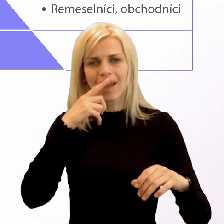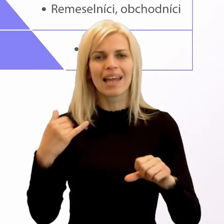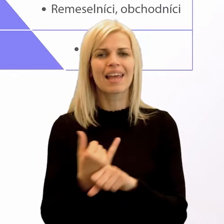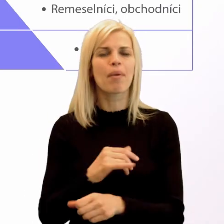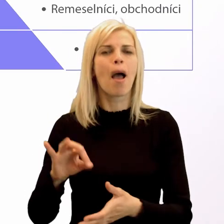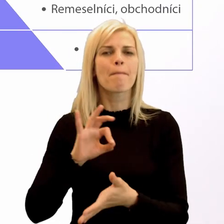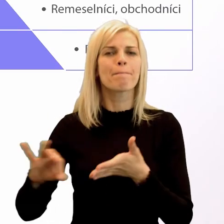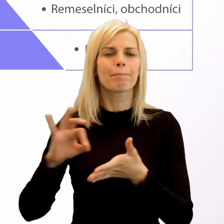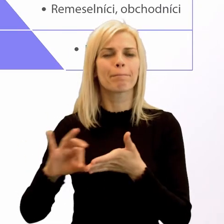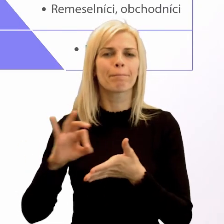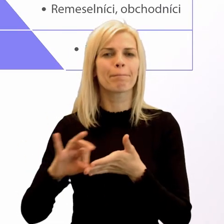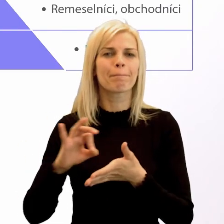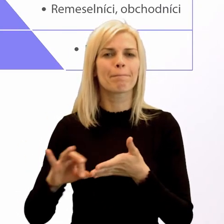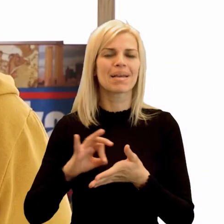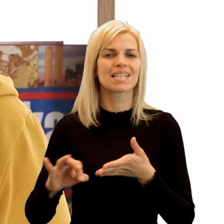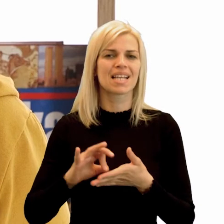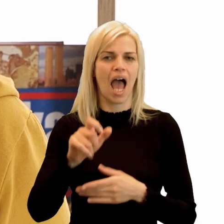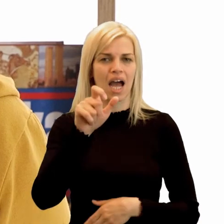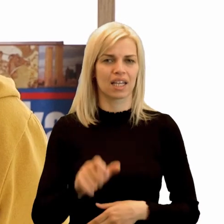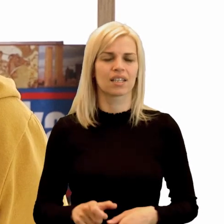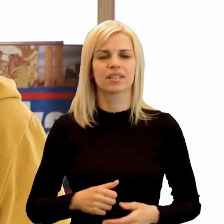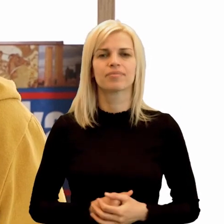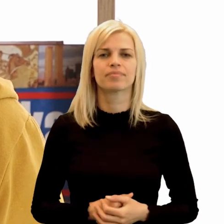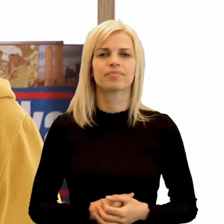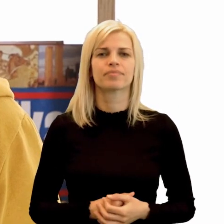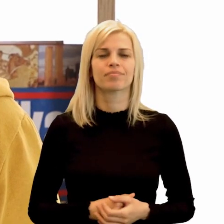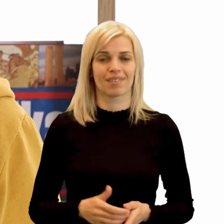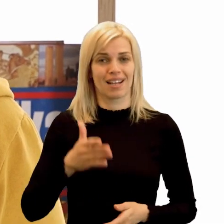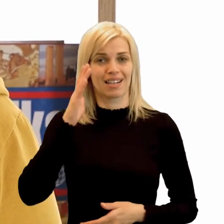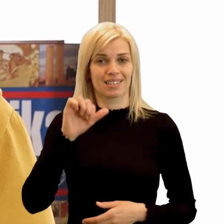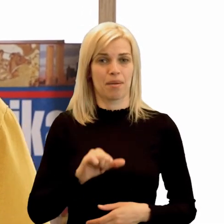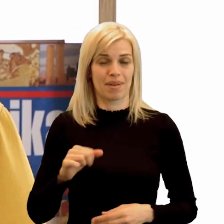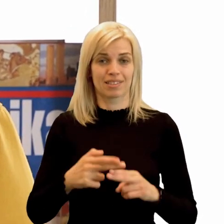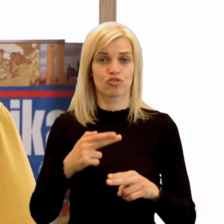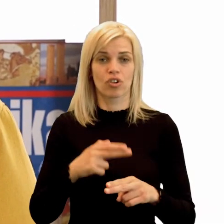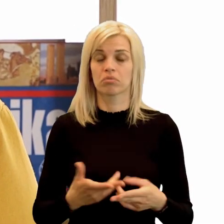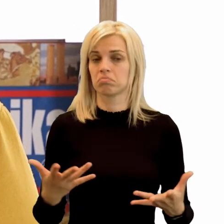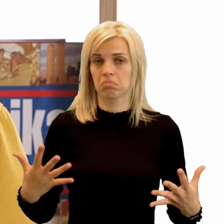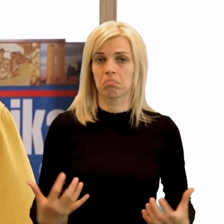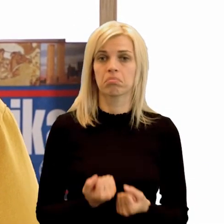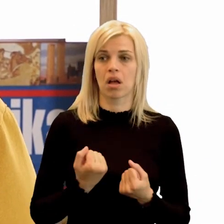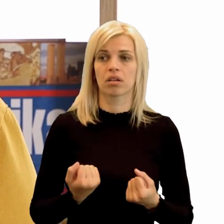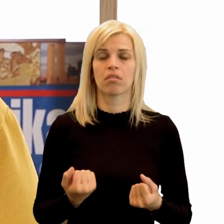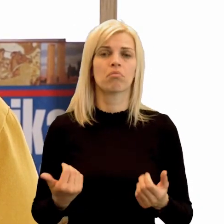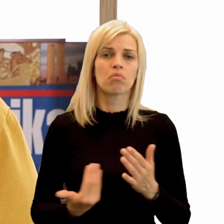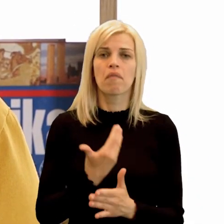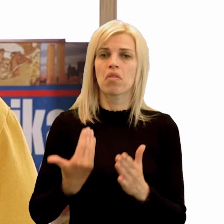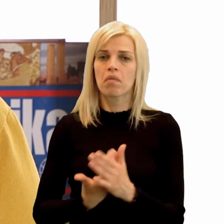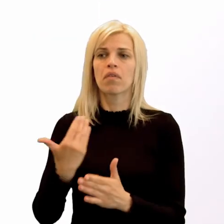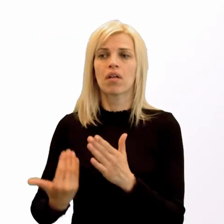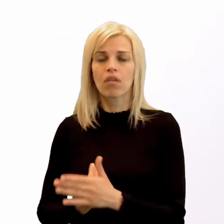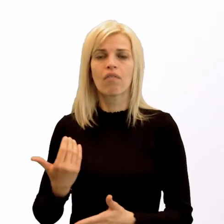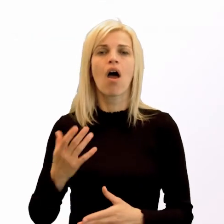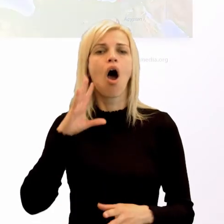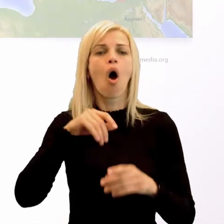privilegovaná vrstva písárov. Greckým meským štátom sa darilo, pribudali nové a nové, narastal počet obyvateľstva.